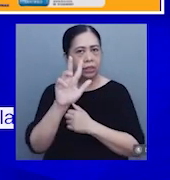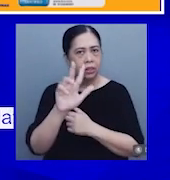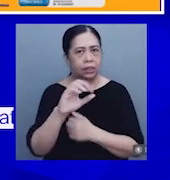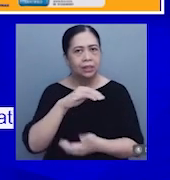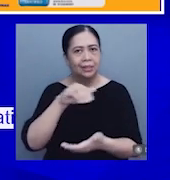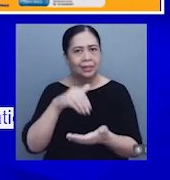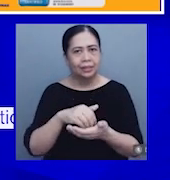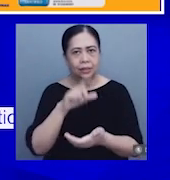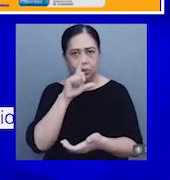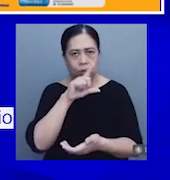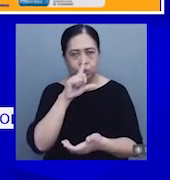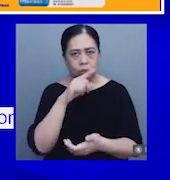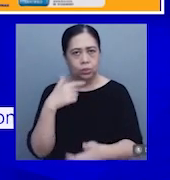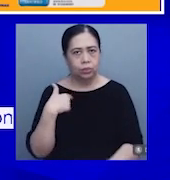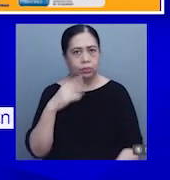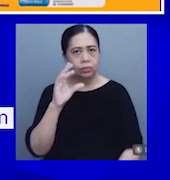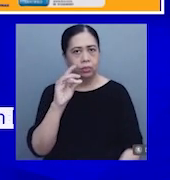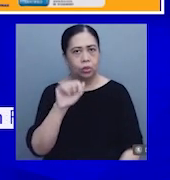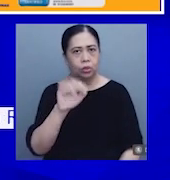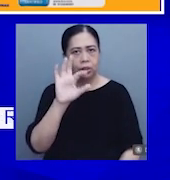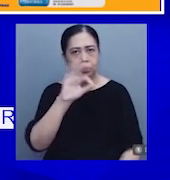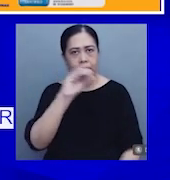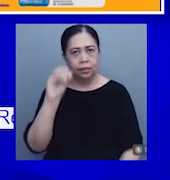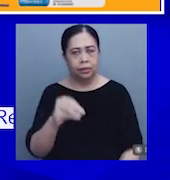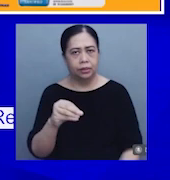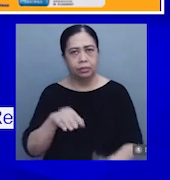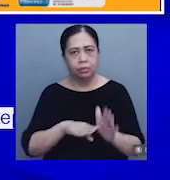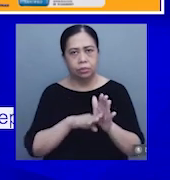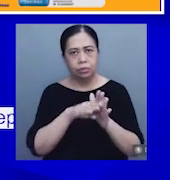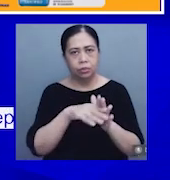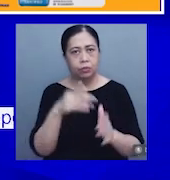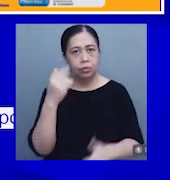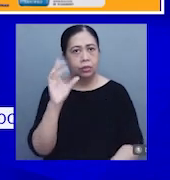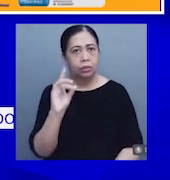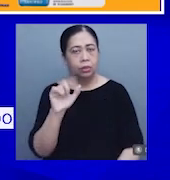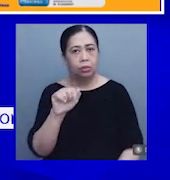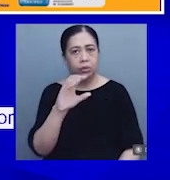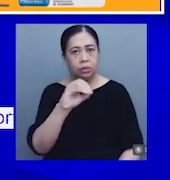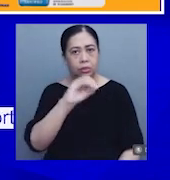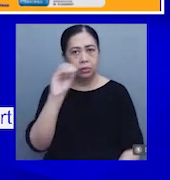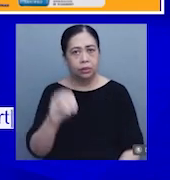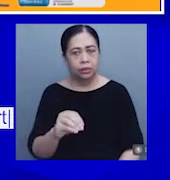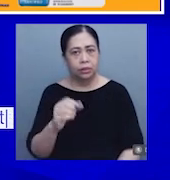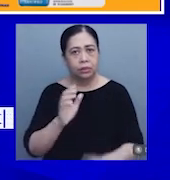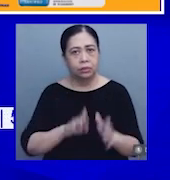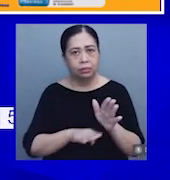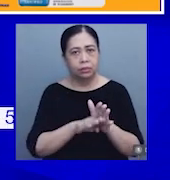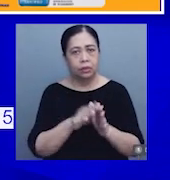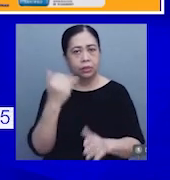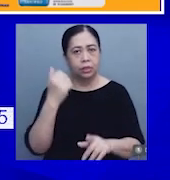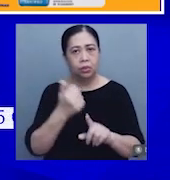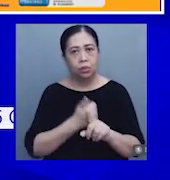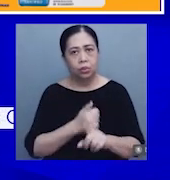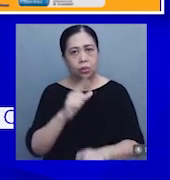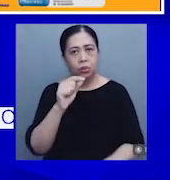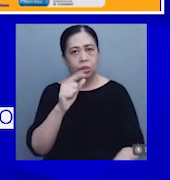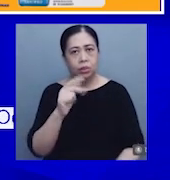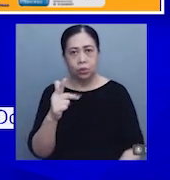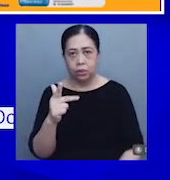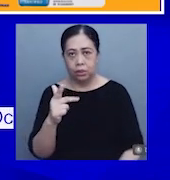Luzon, na may 7.9% inflation, mula sa 7.0% inflation noong Agusto 2023.